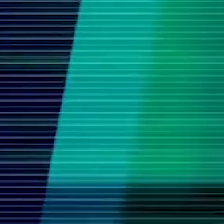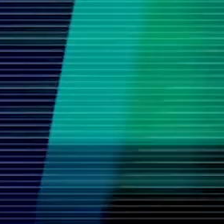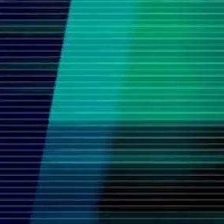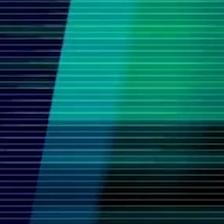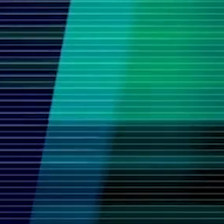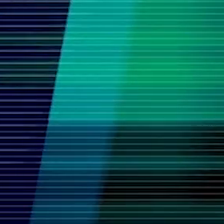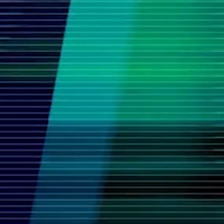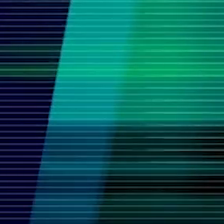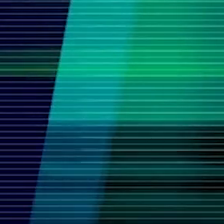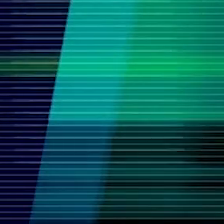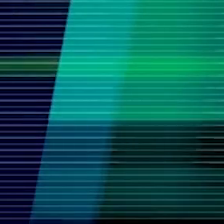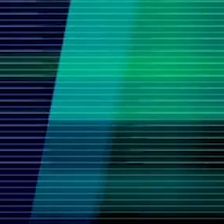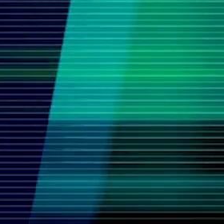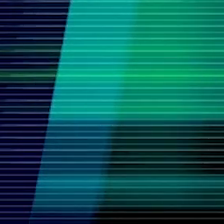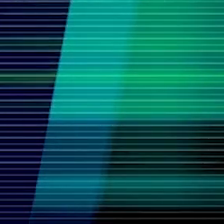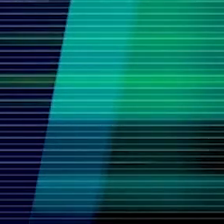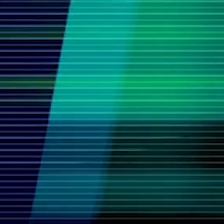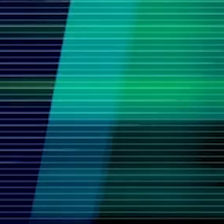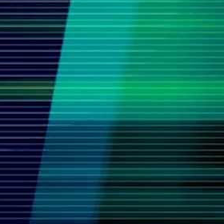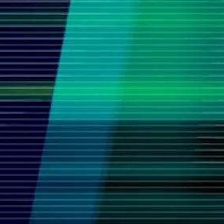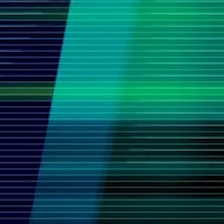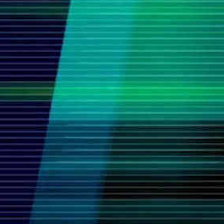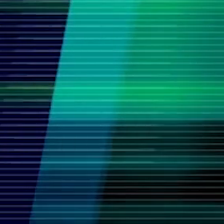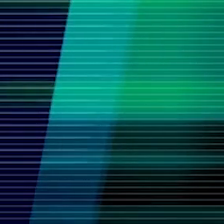Большой разговор с губернатором.